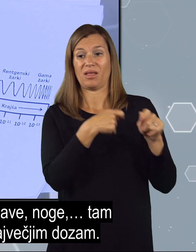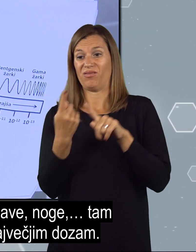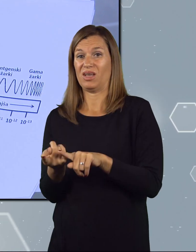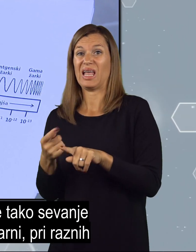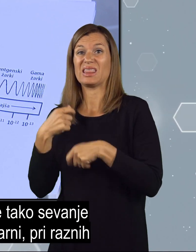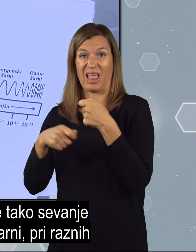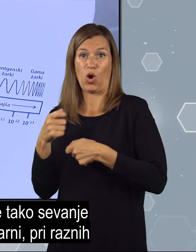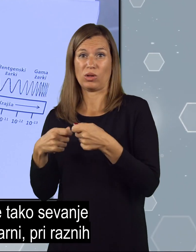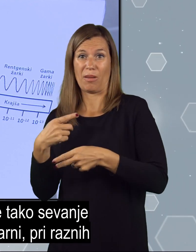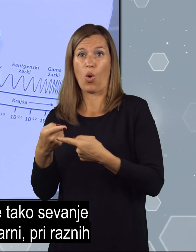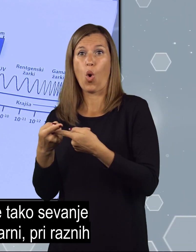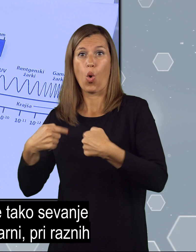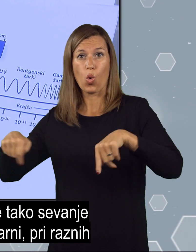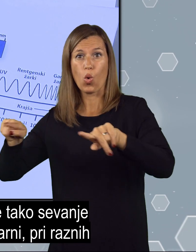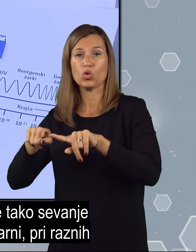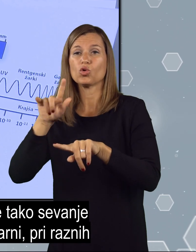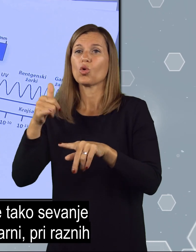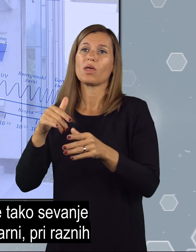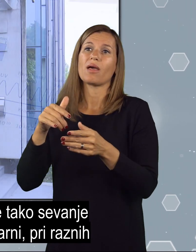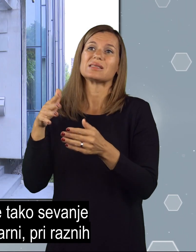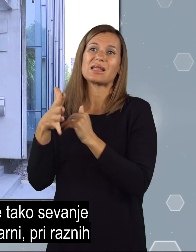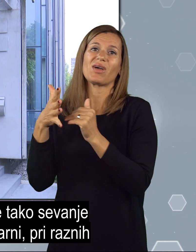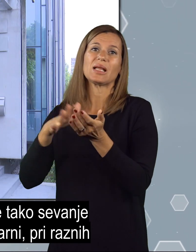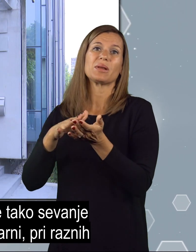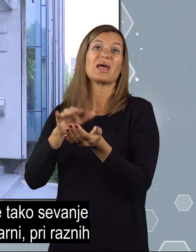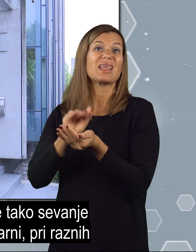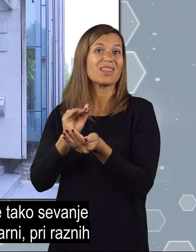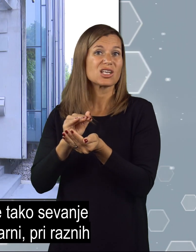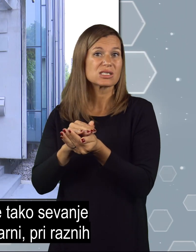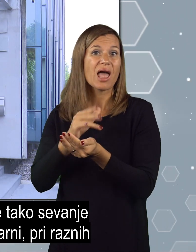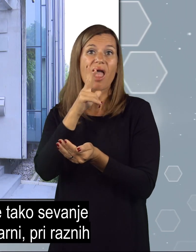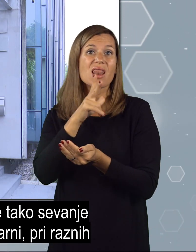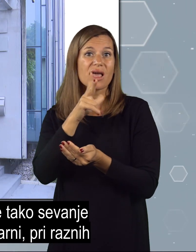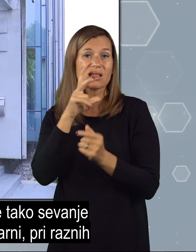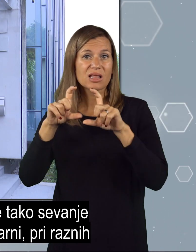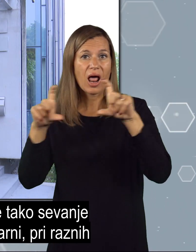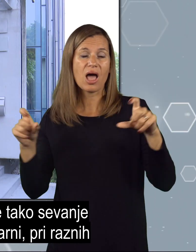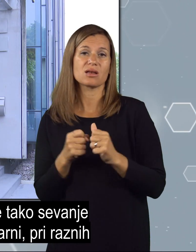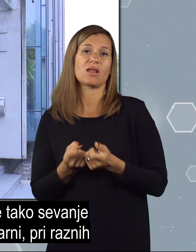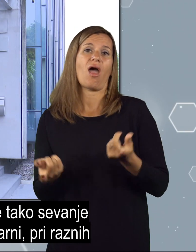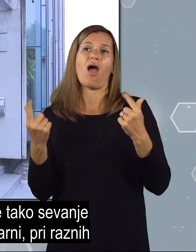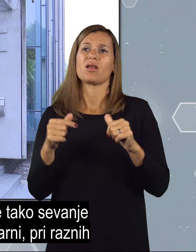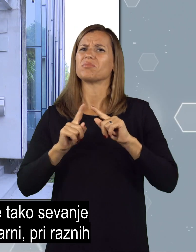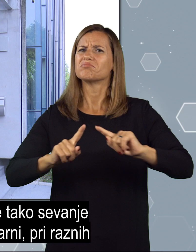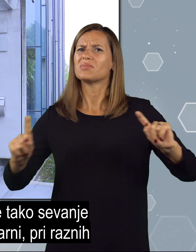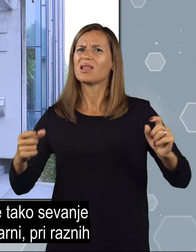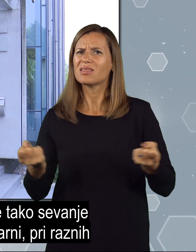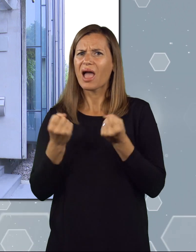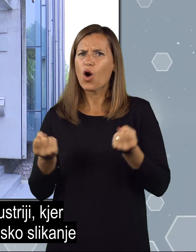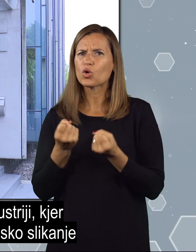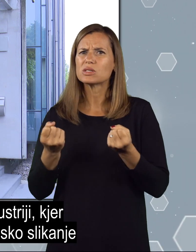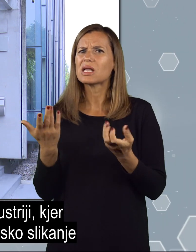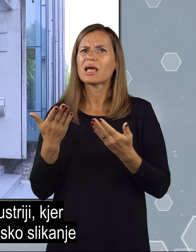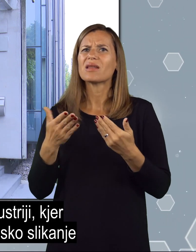V delovnem okolju se tako sebanje pojavi v jederskih elektrarnah, pri raznoraznih